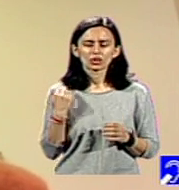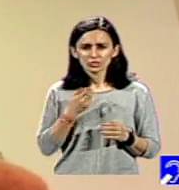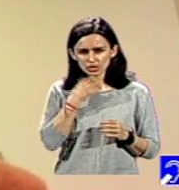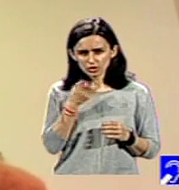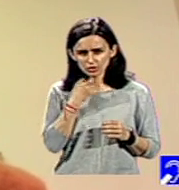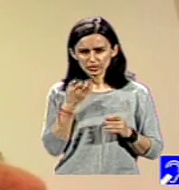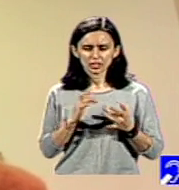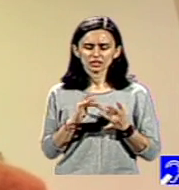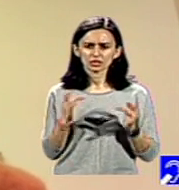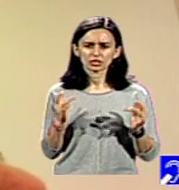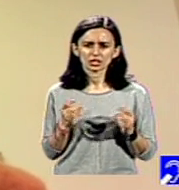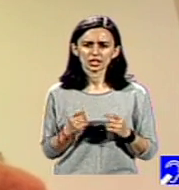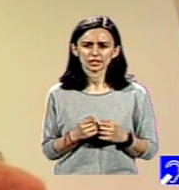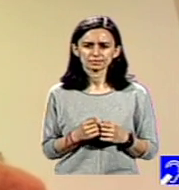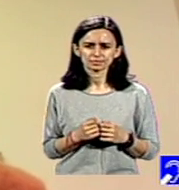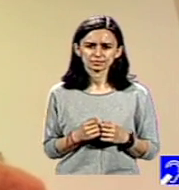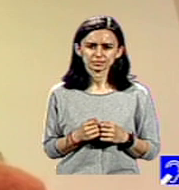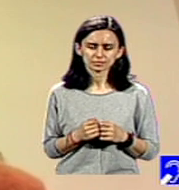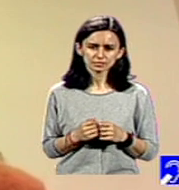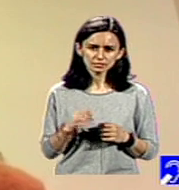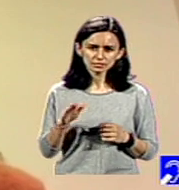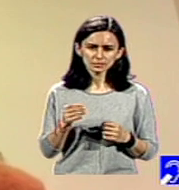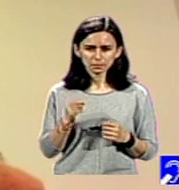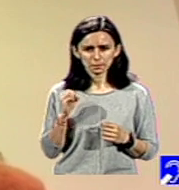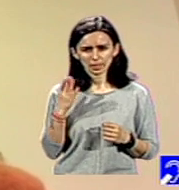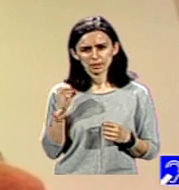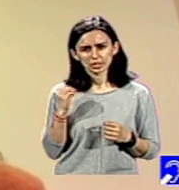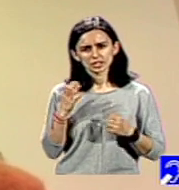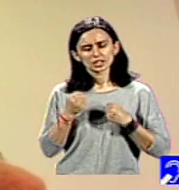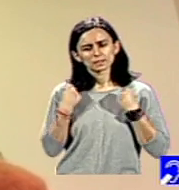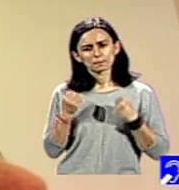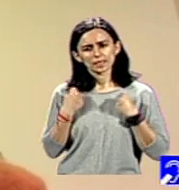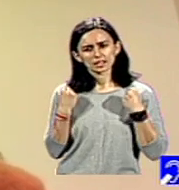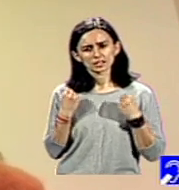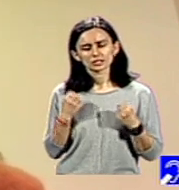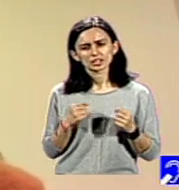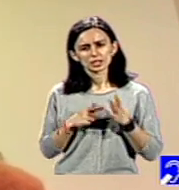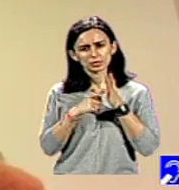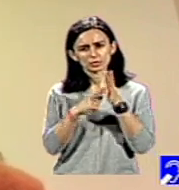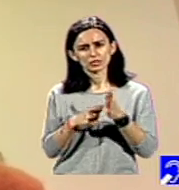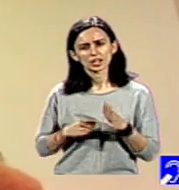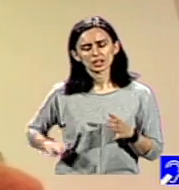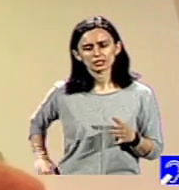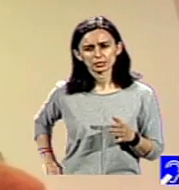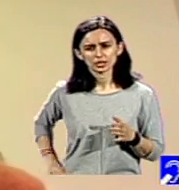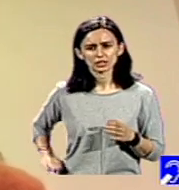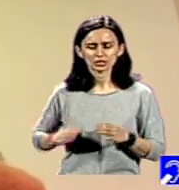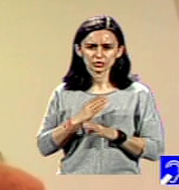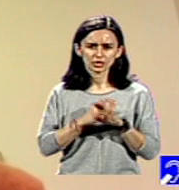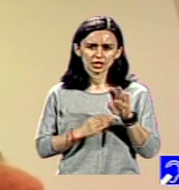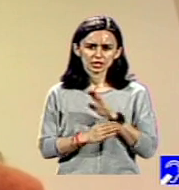și au o politică activă de promovare a femeilor cu dizabilități, Luminita,